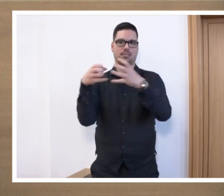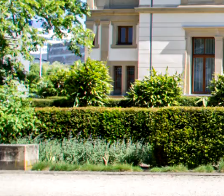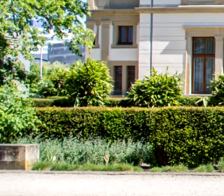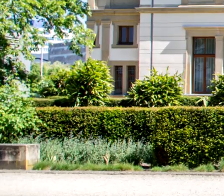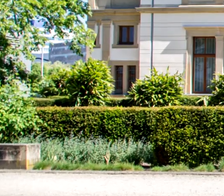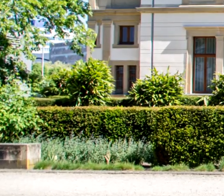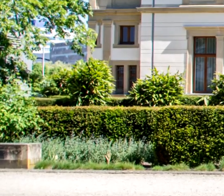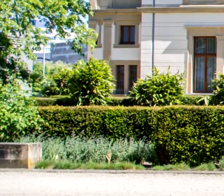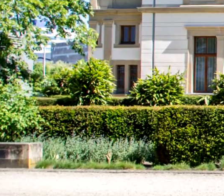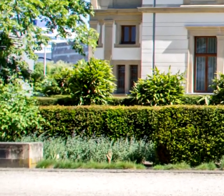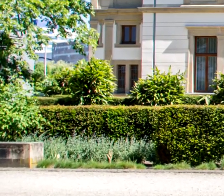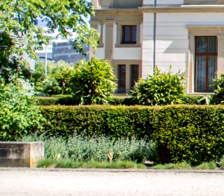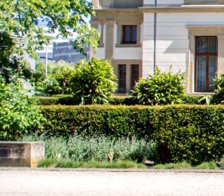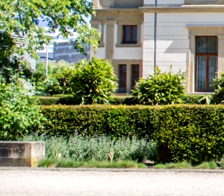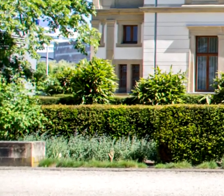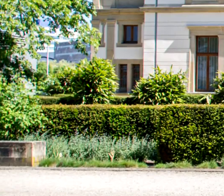Herzlichen Dank. Vielen